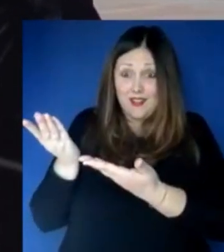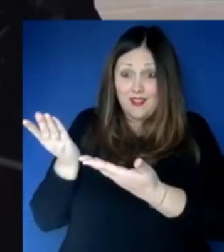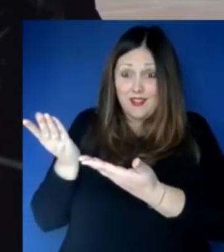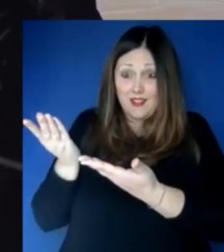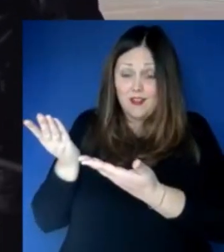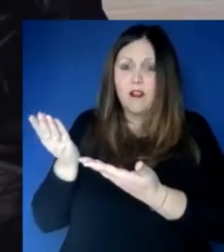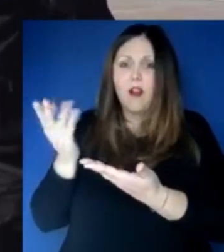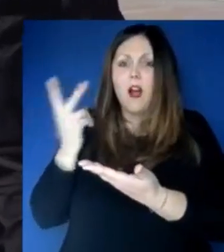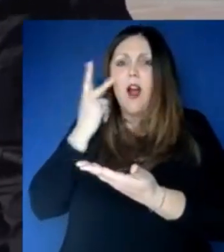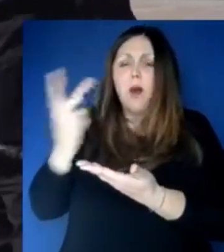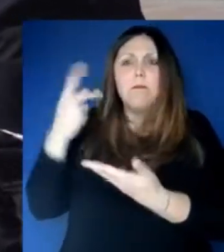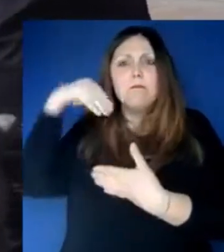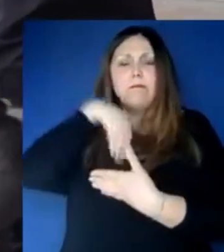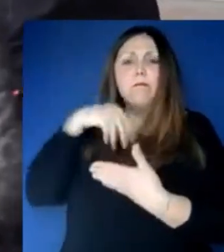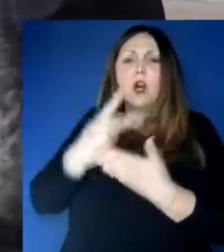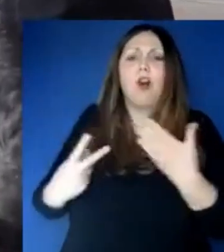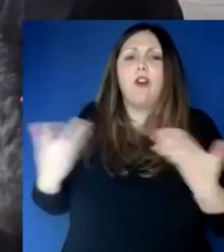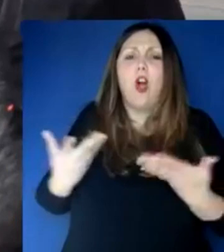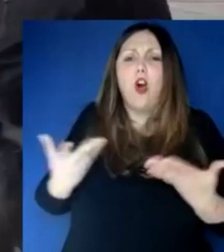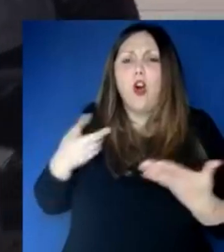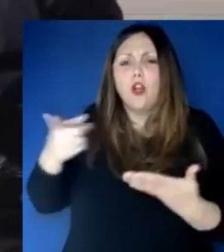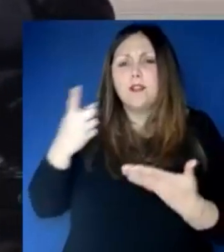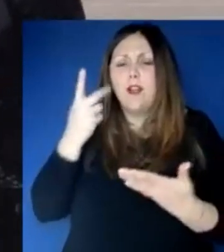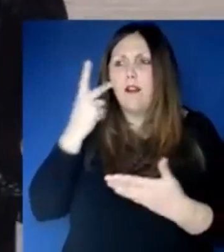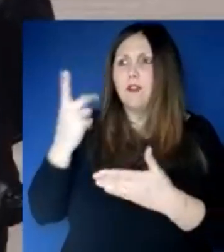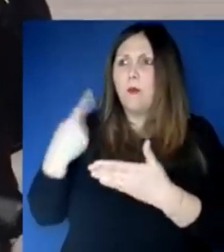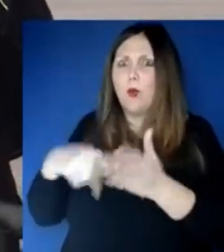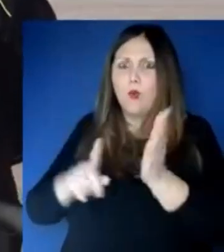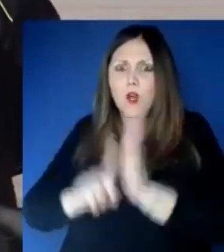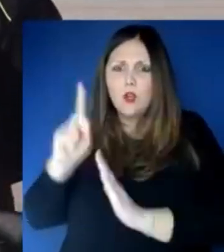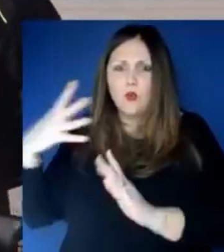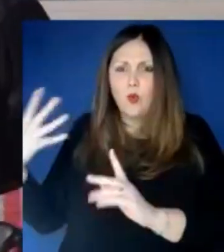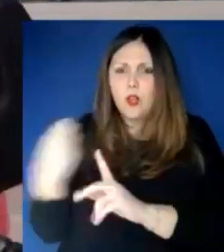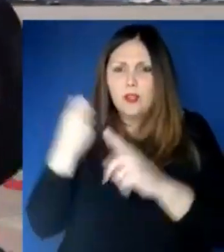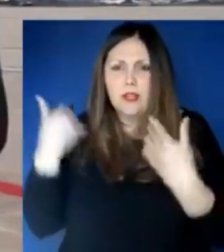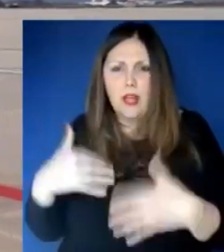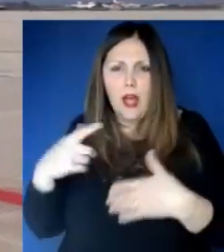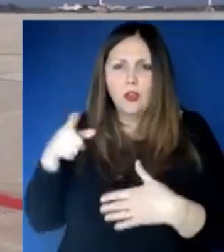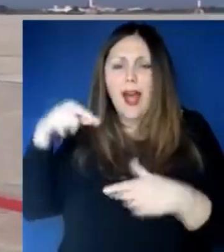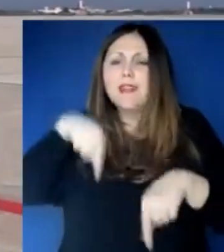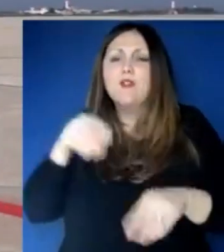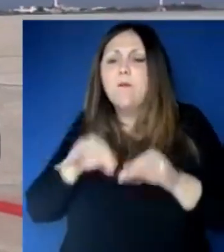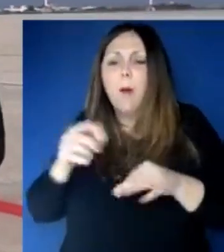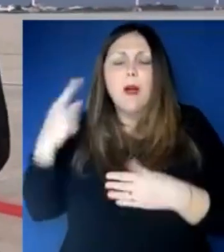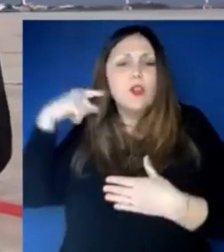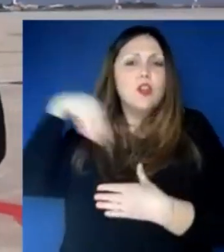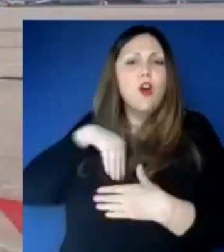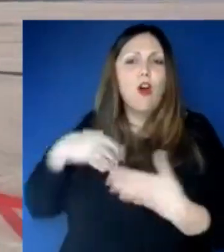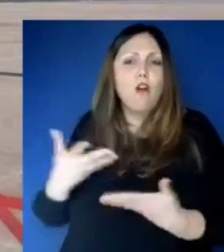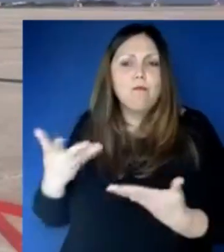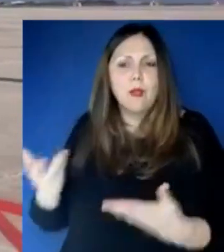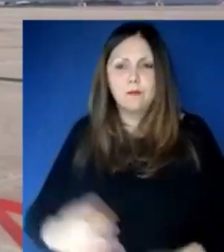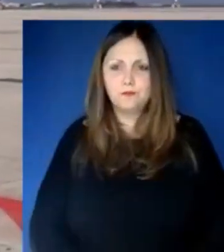Che cosa sta provando? Io devo dire che a me sembra tutto irreale.